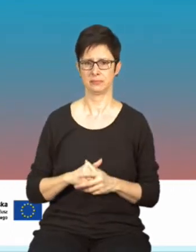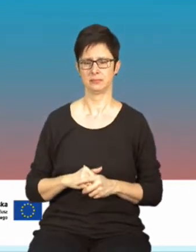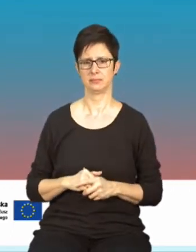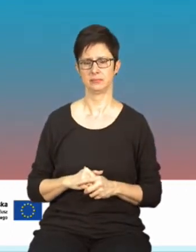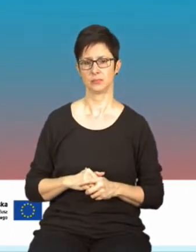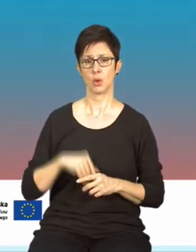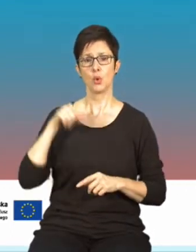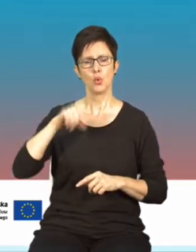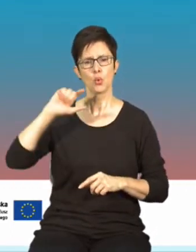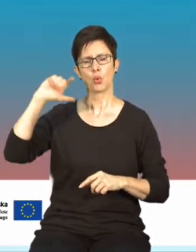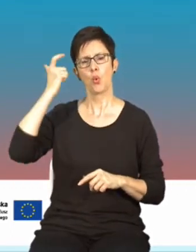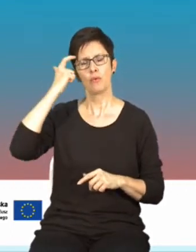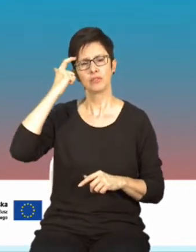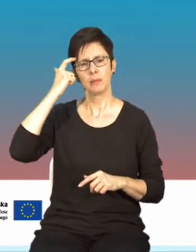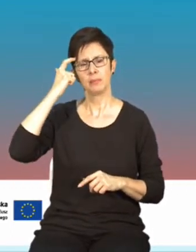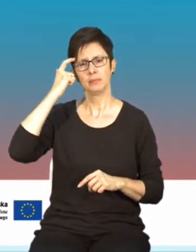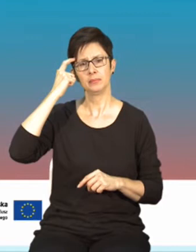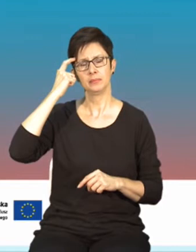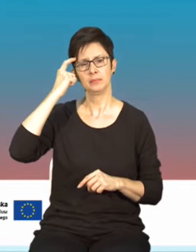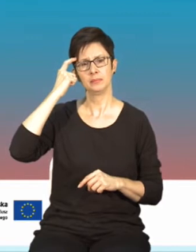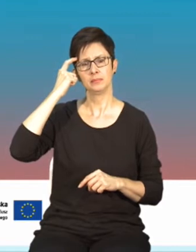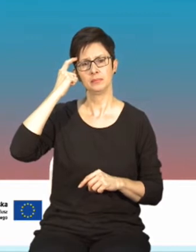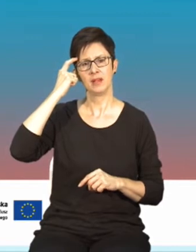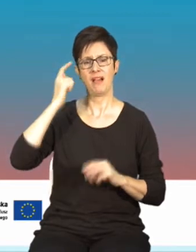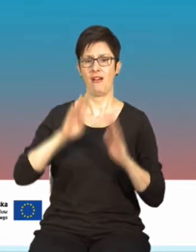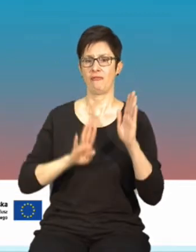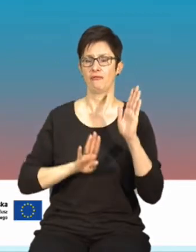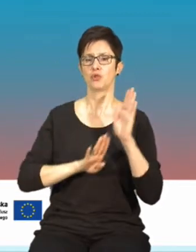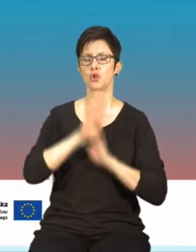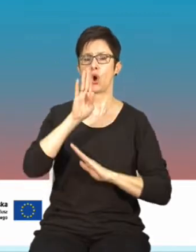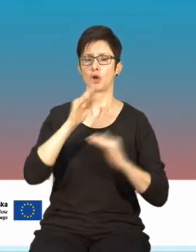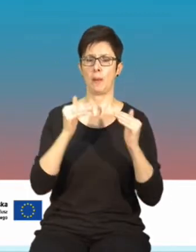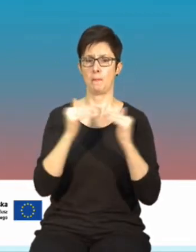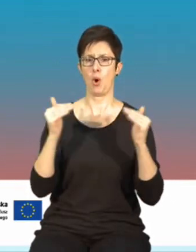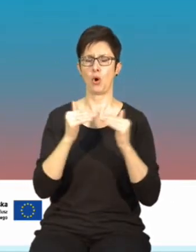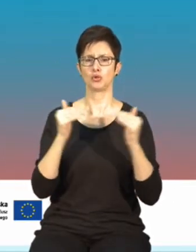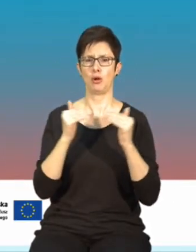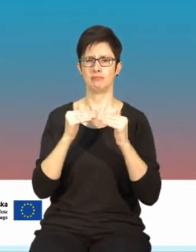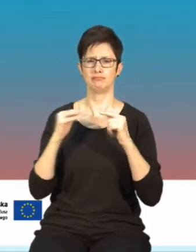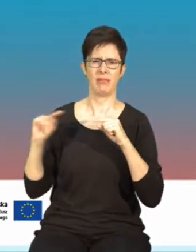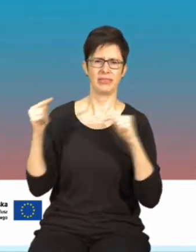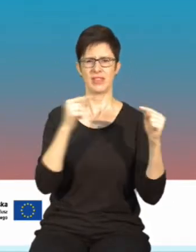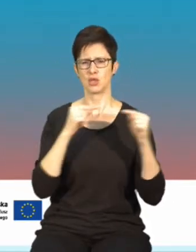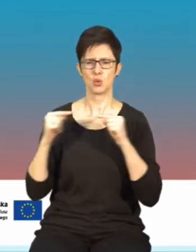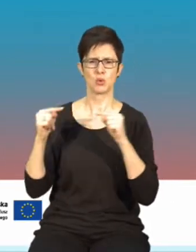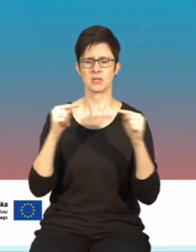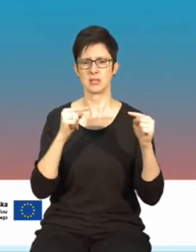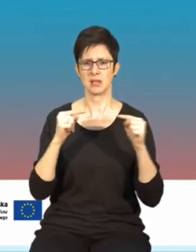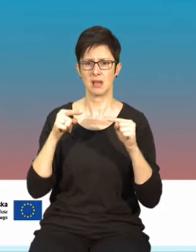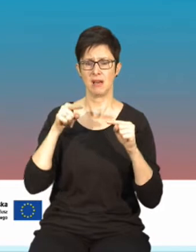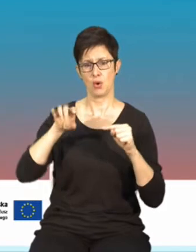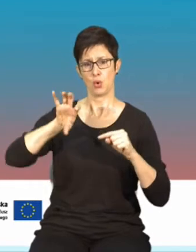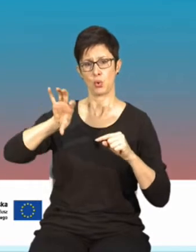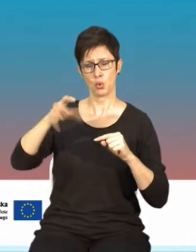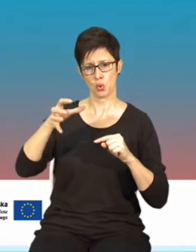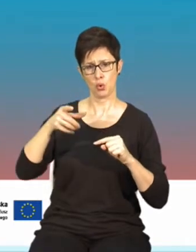I tutaj przede wszystkim na wysoki poziom temperatury tej grupy,